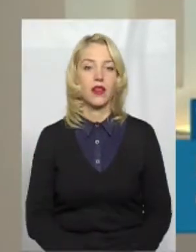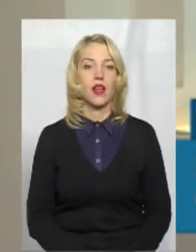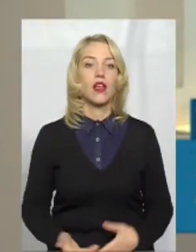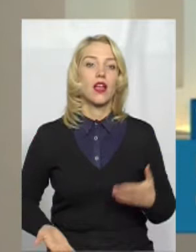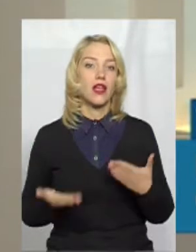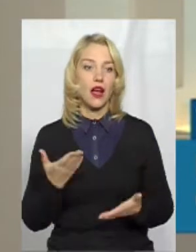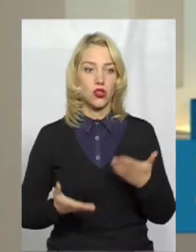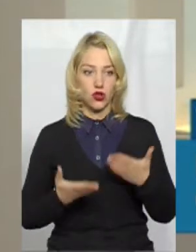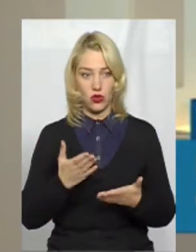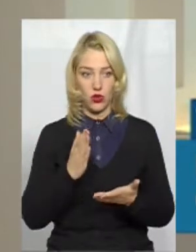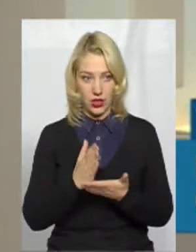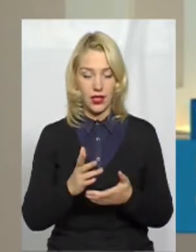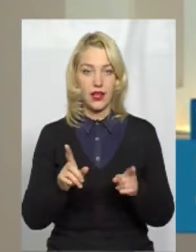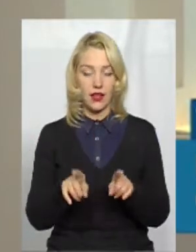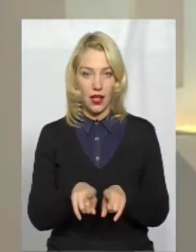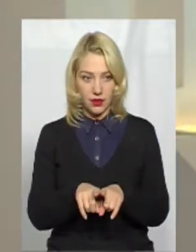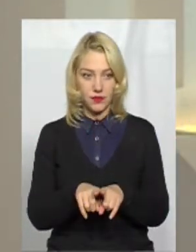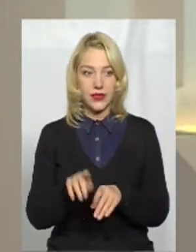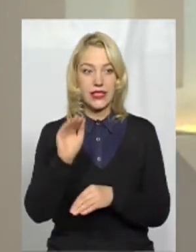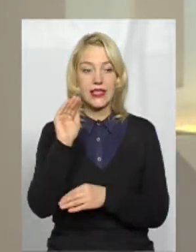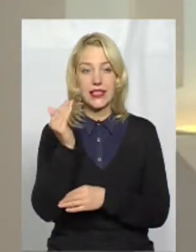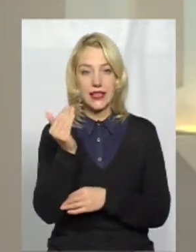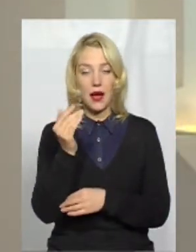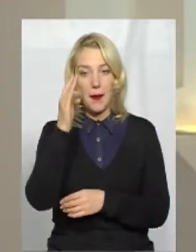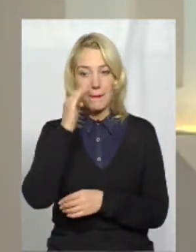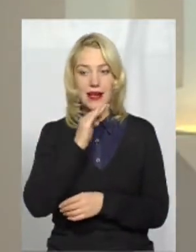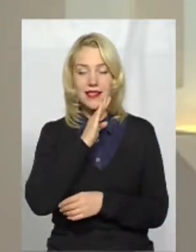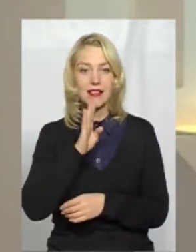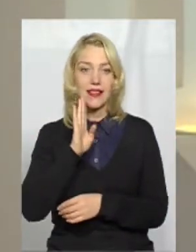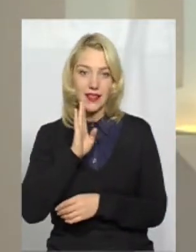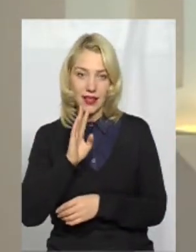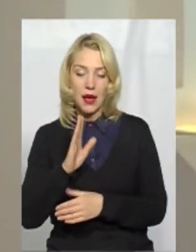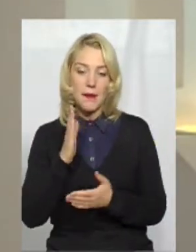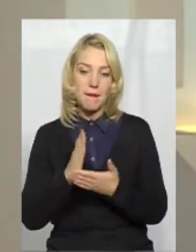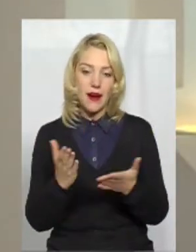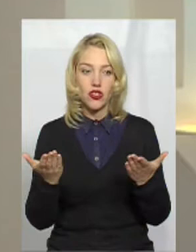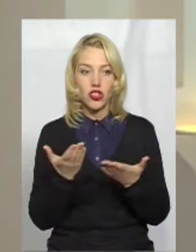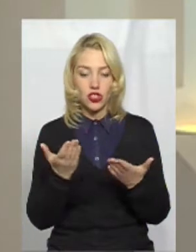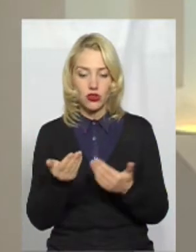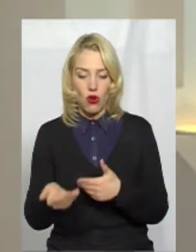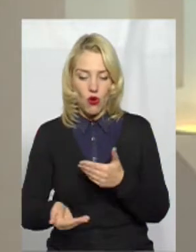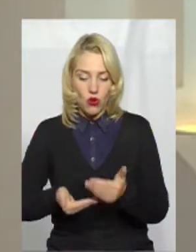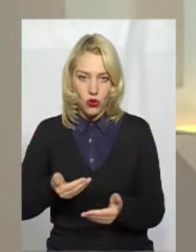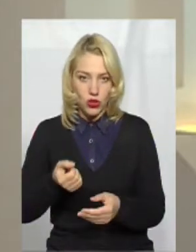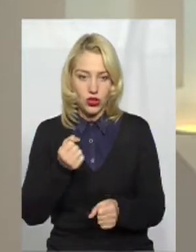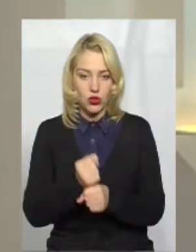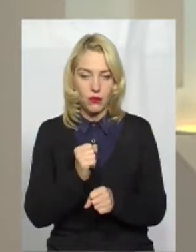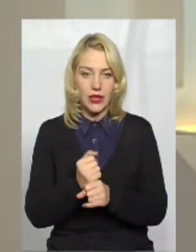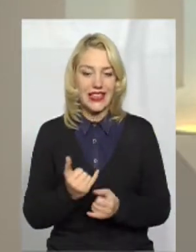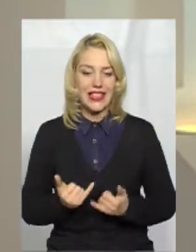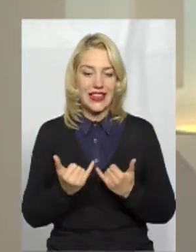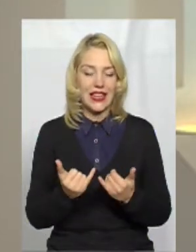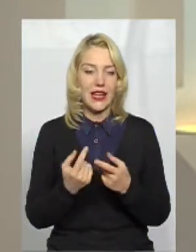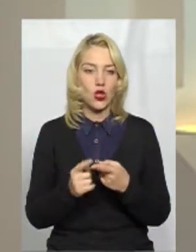Якщо є така дитина, батьки мають якісь кроки зробити для того,